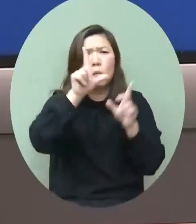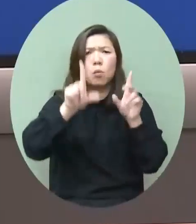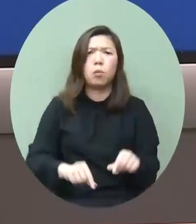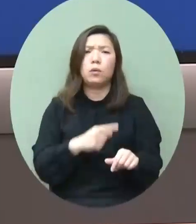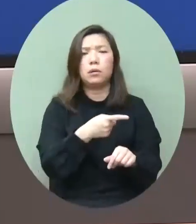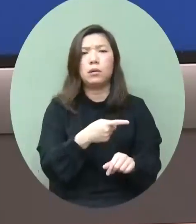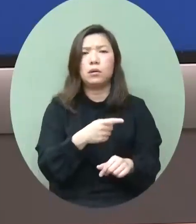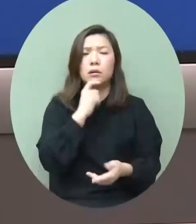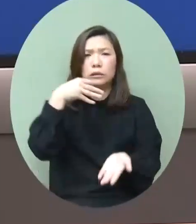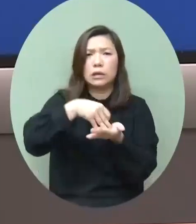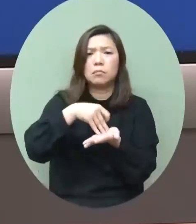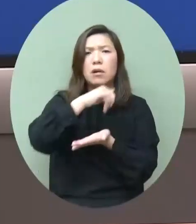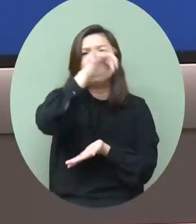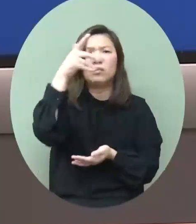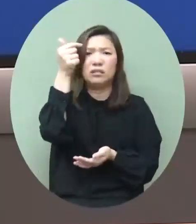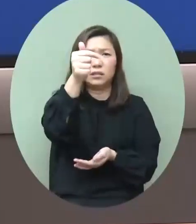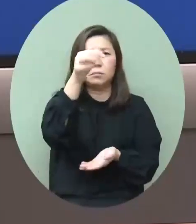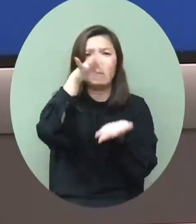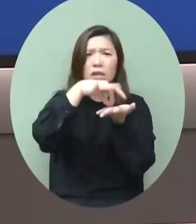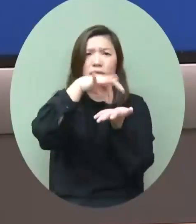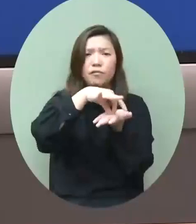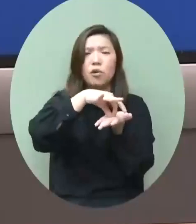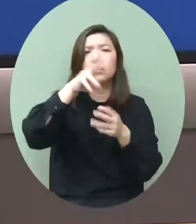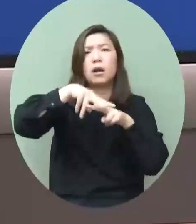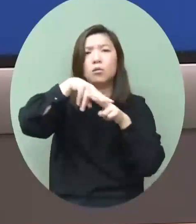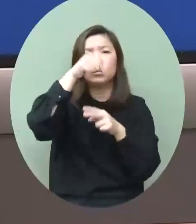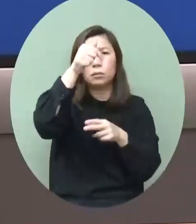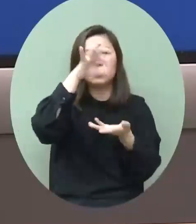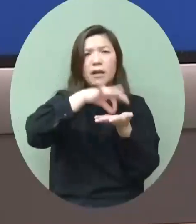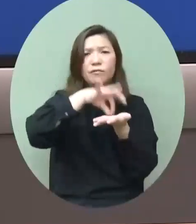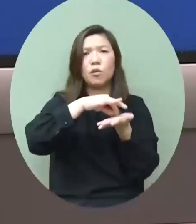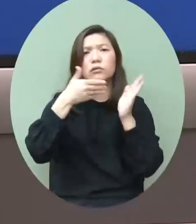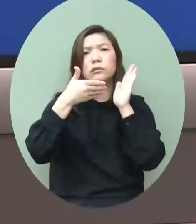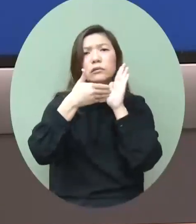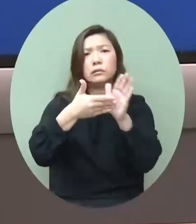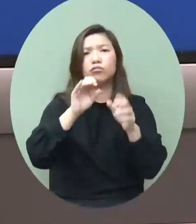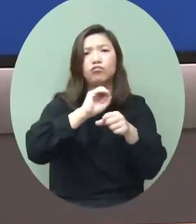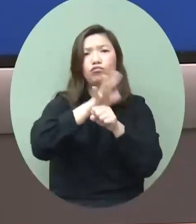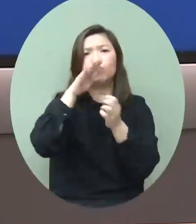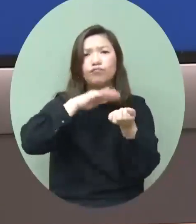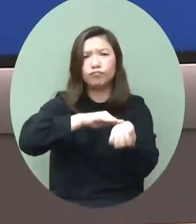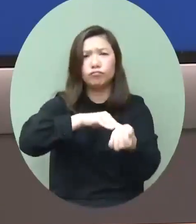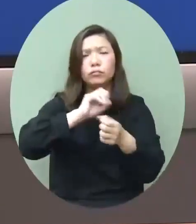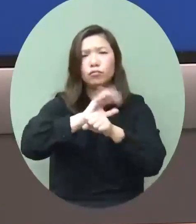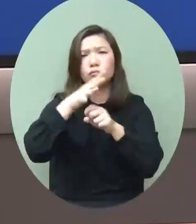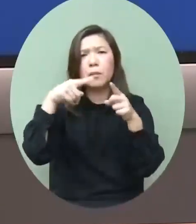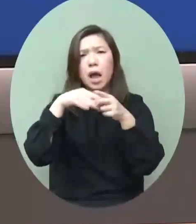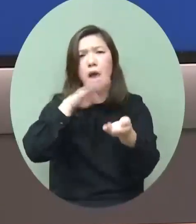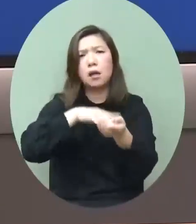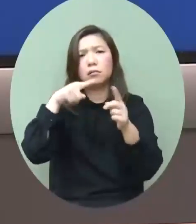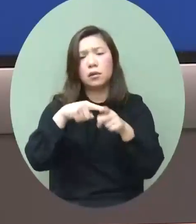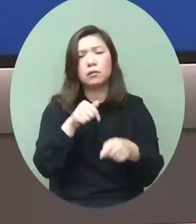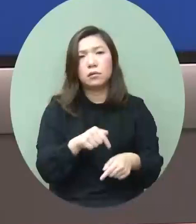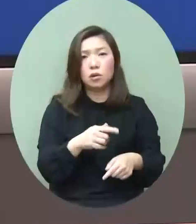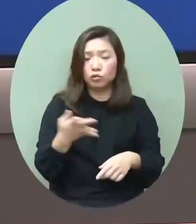參與過至少去過十個地方即是內地的十個地方來治療新冠病人昨天